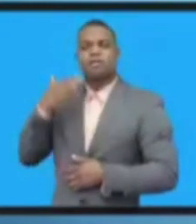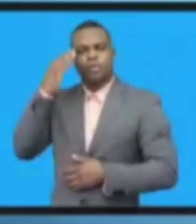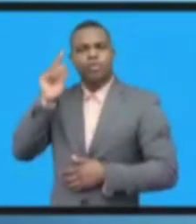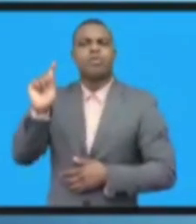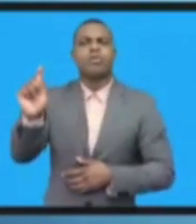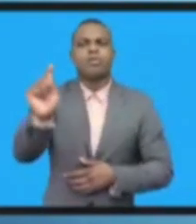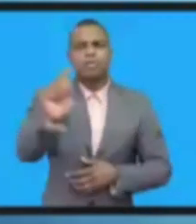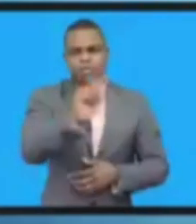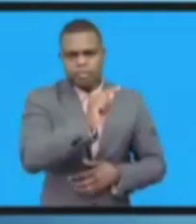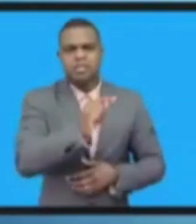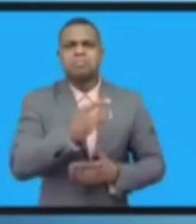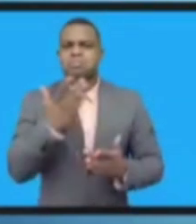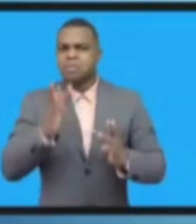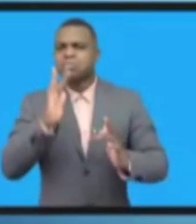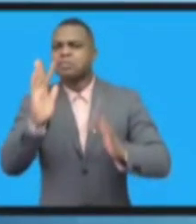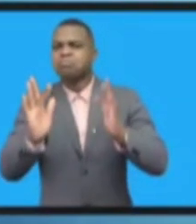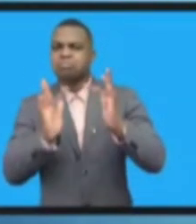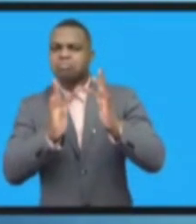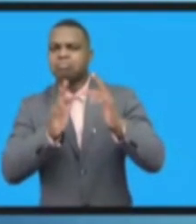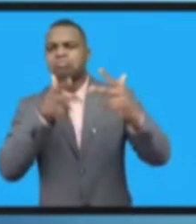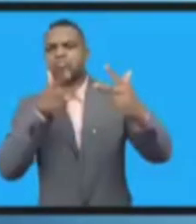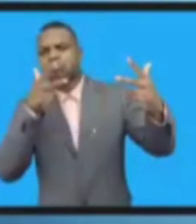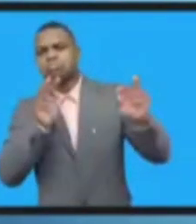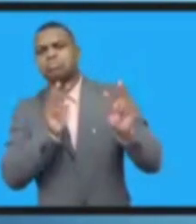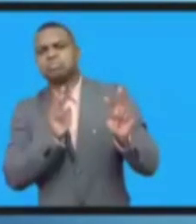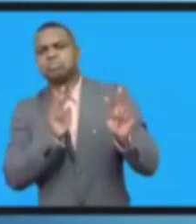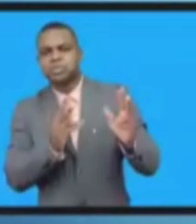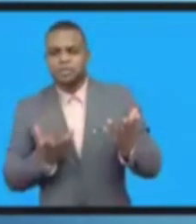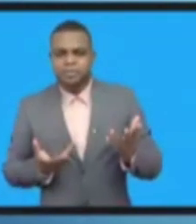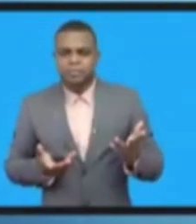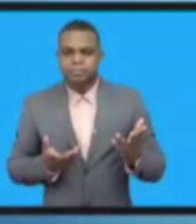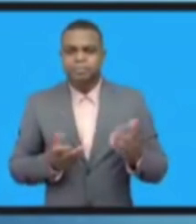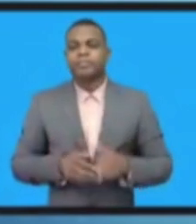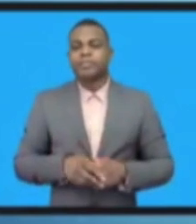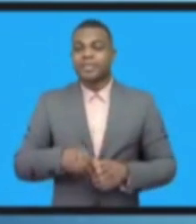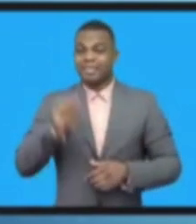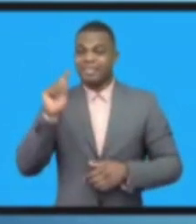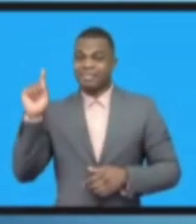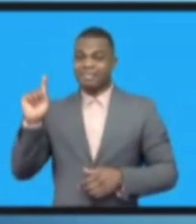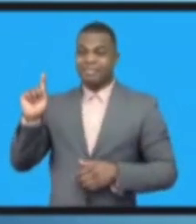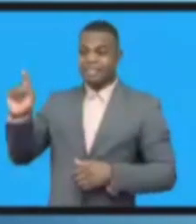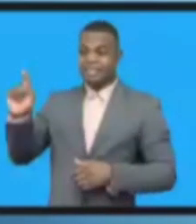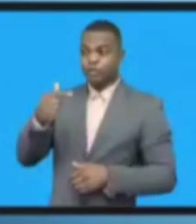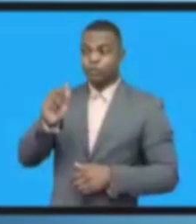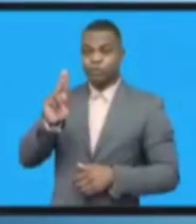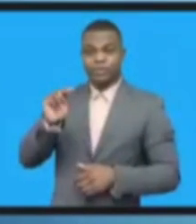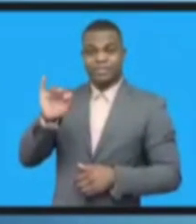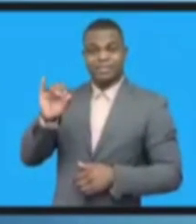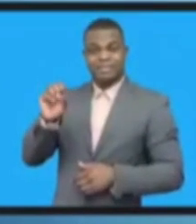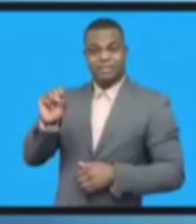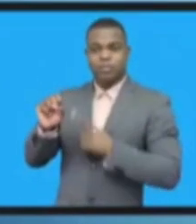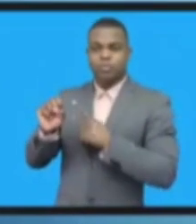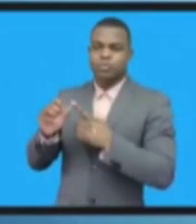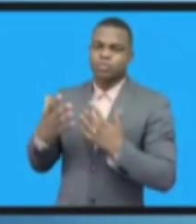И именно тогда этот дух оптимизма